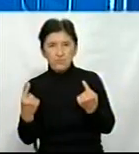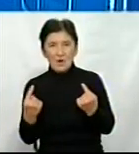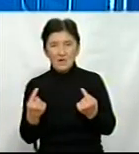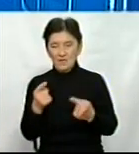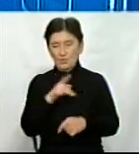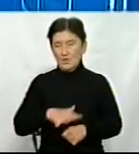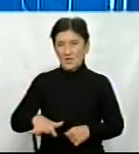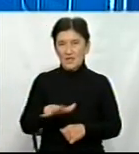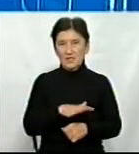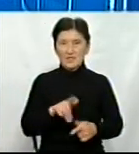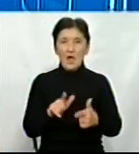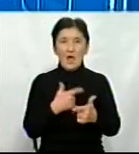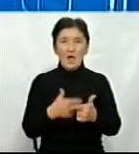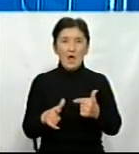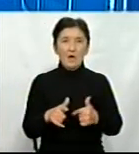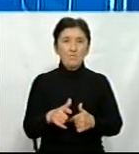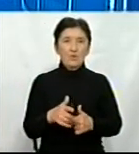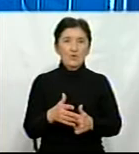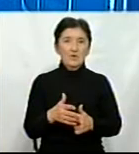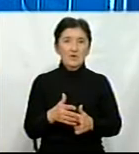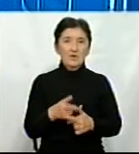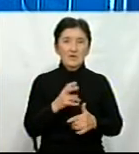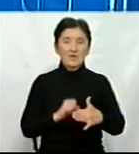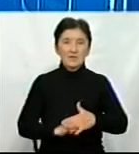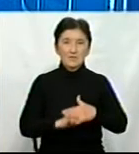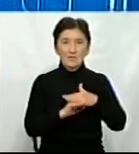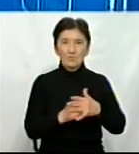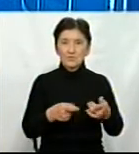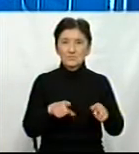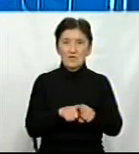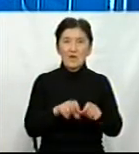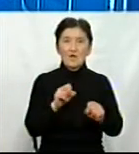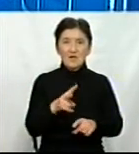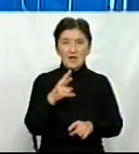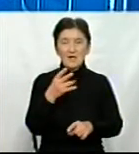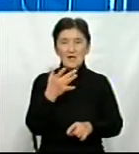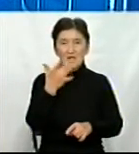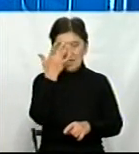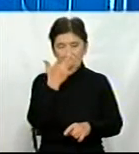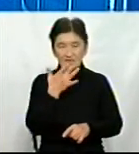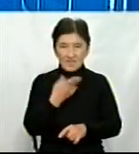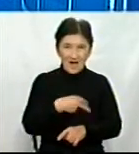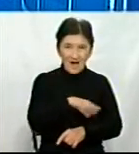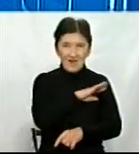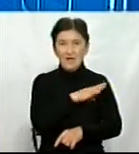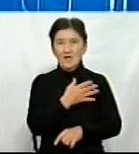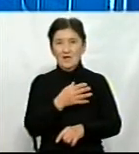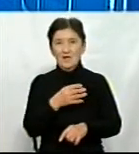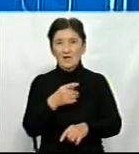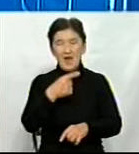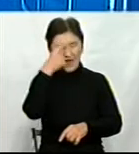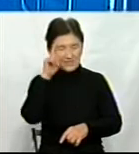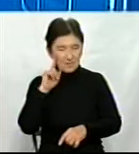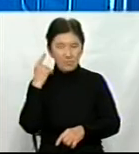країни всієї, або в регіональному масштабі на базі таких країн, як Італія, Іспанія, Азербайджан, Литва,